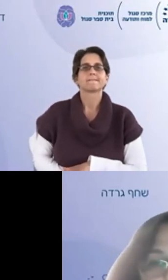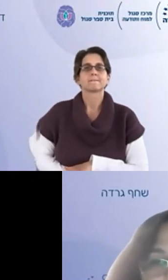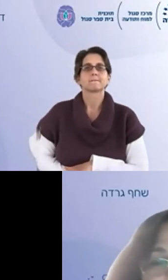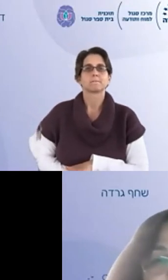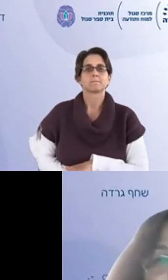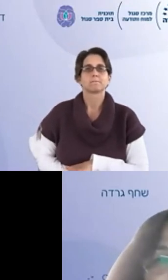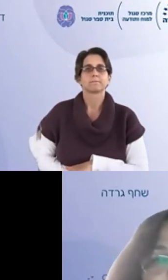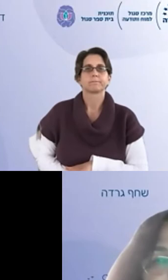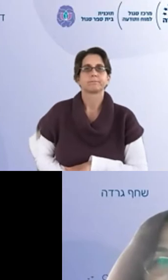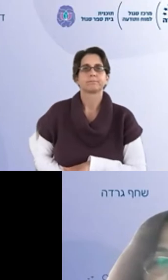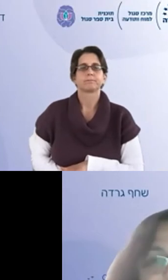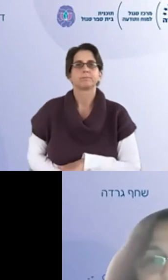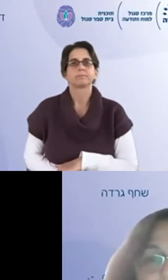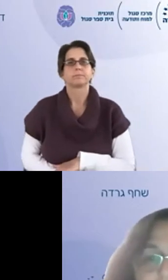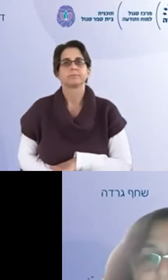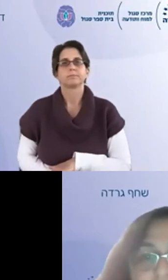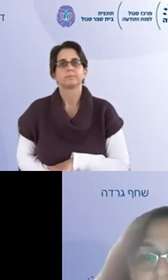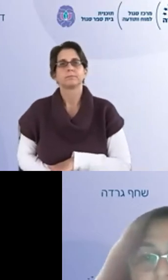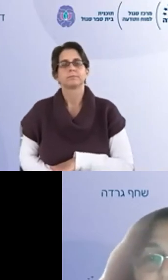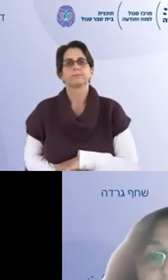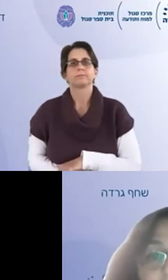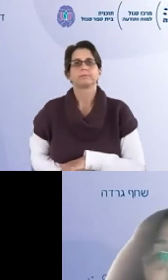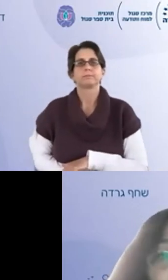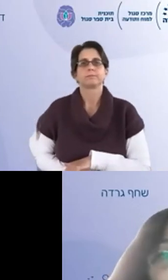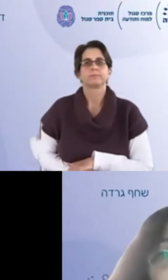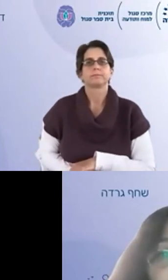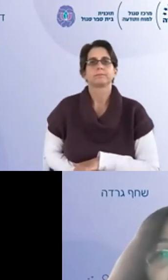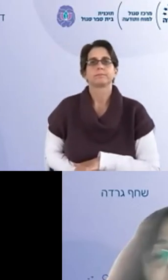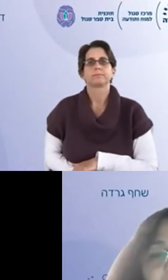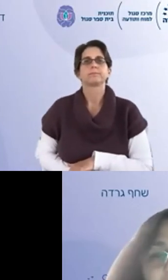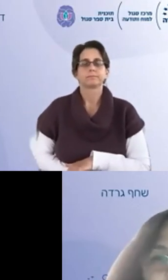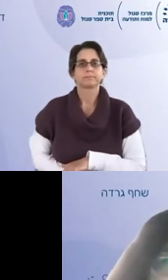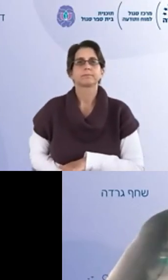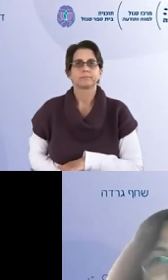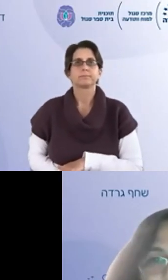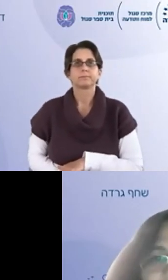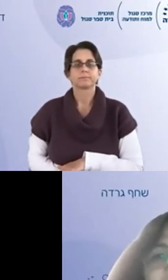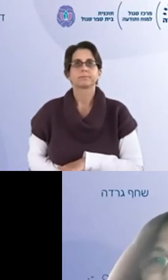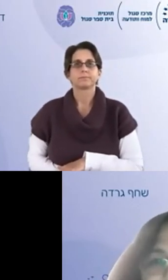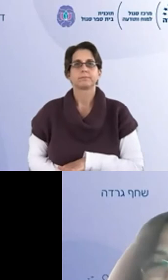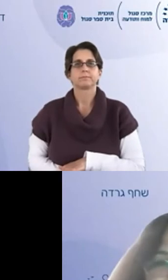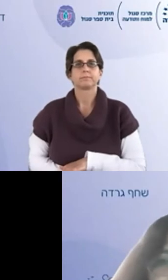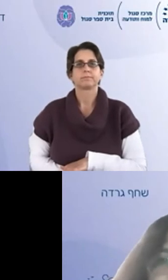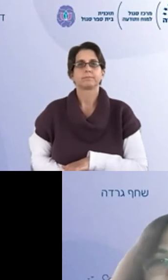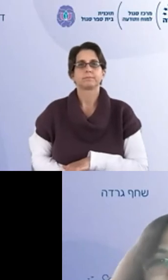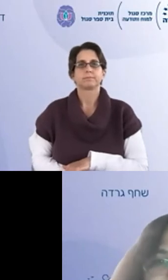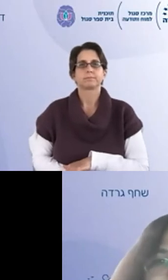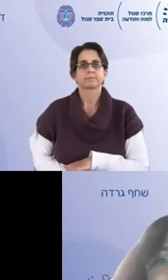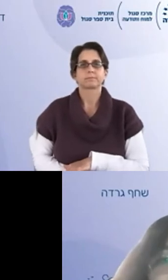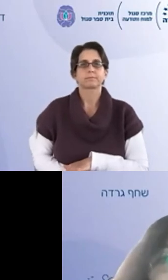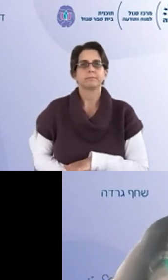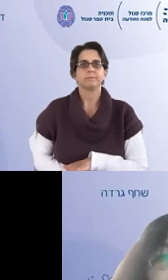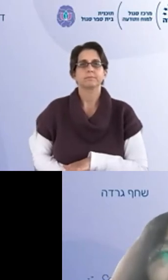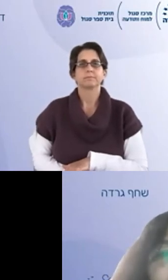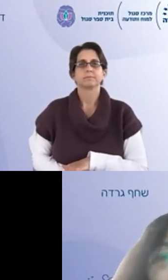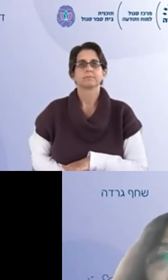התמיכות הנוספות של בית ספר סגול הם היו עוגן מאוד חשוב עבורי לא רק משהו שמחזיק את הספינה שלא תתעלתל